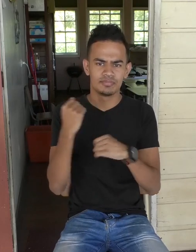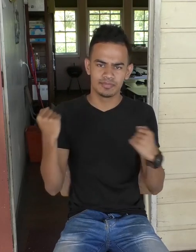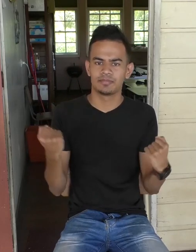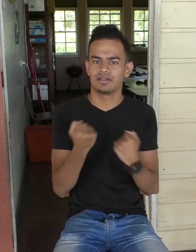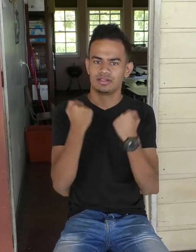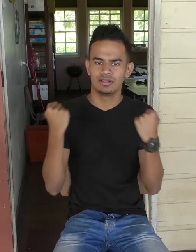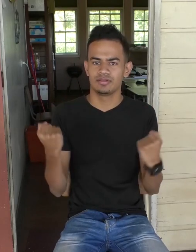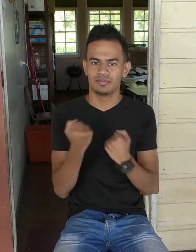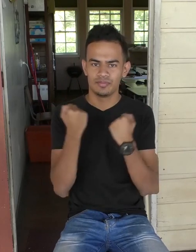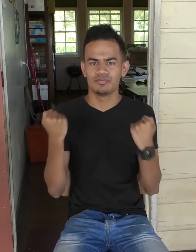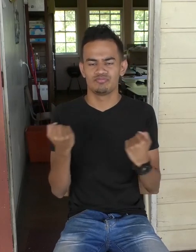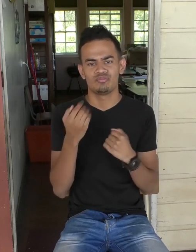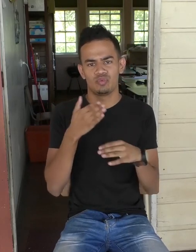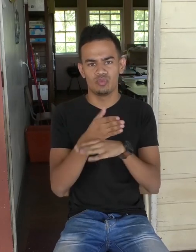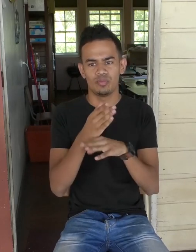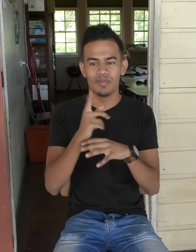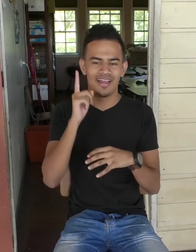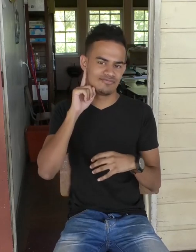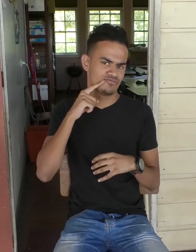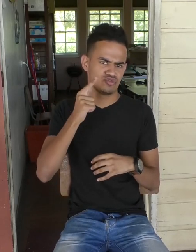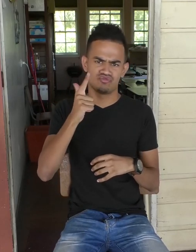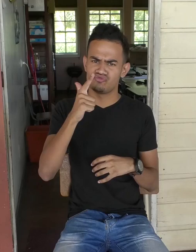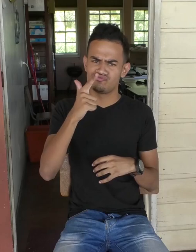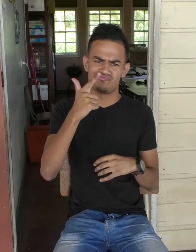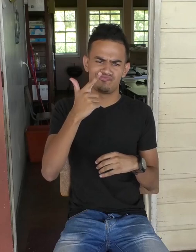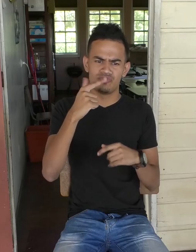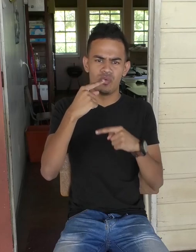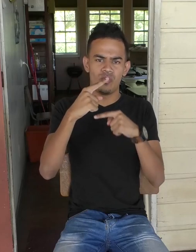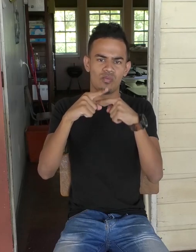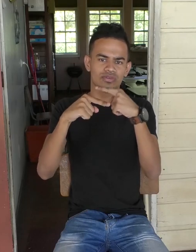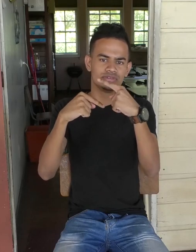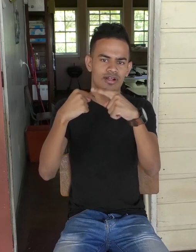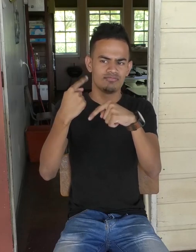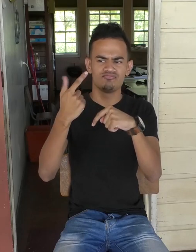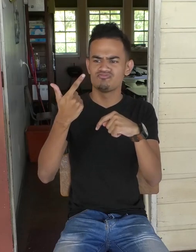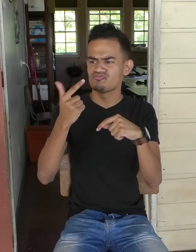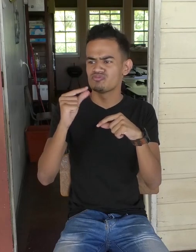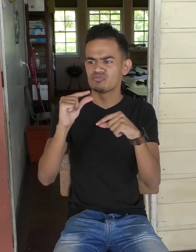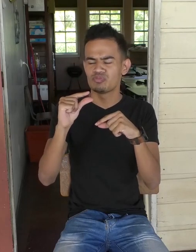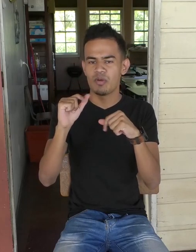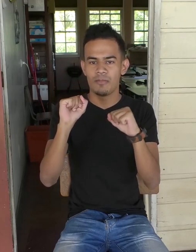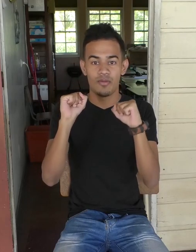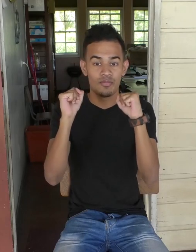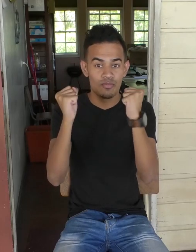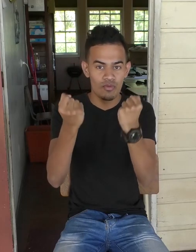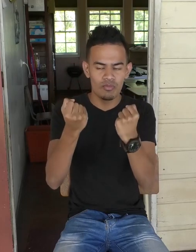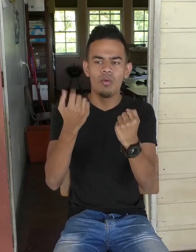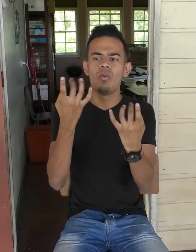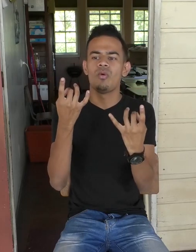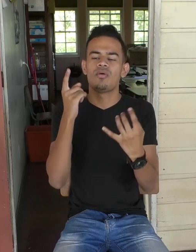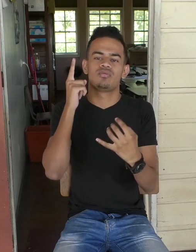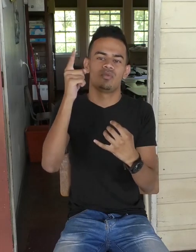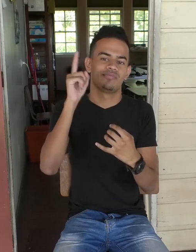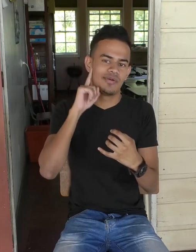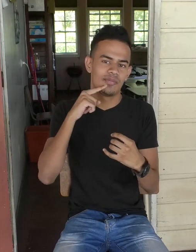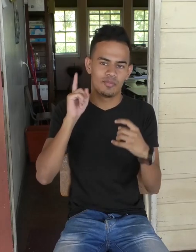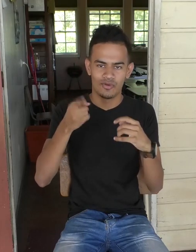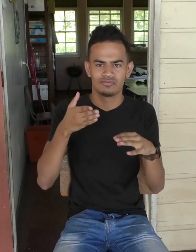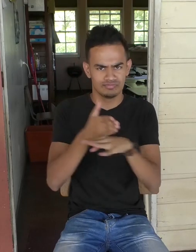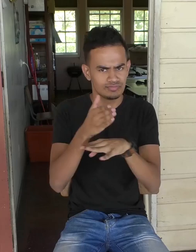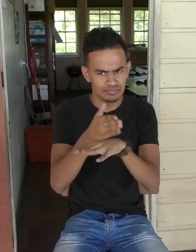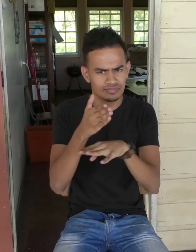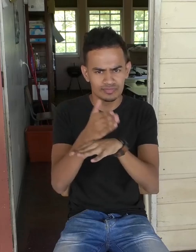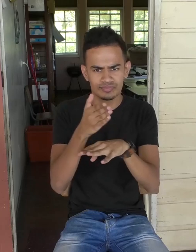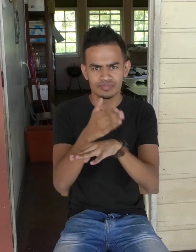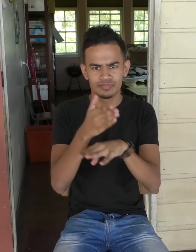We moeten gewoon meer rechten hebben. We moeten meer geoefend worden. De doven zijn nog in ontwikkeling. Maar het